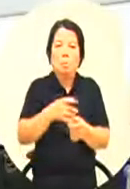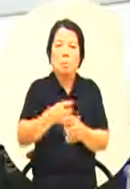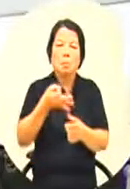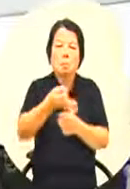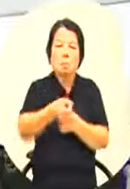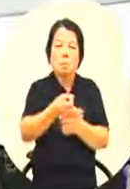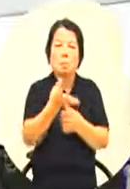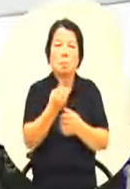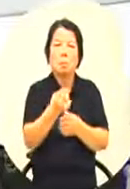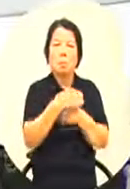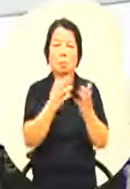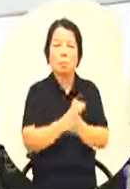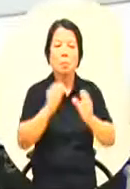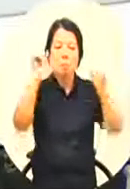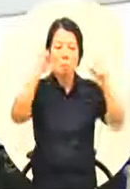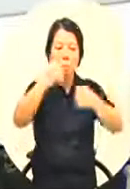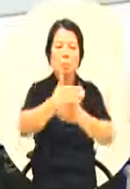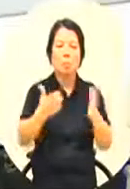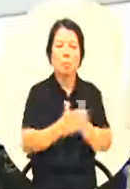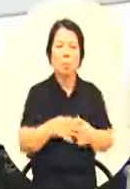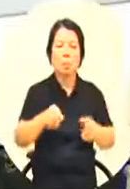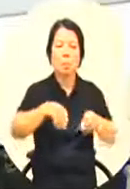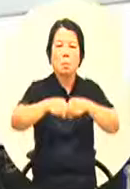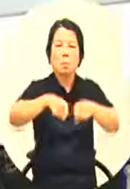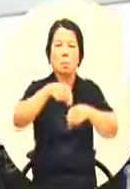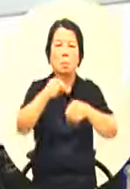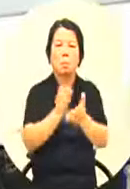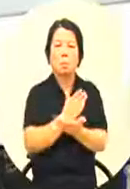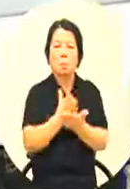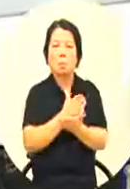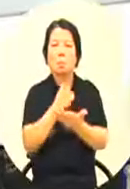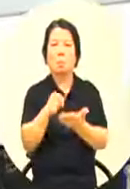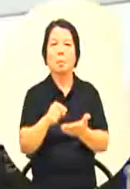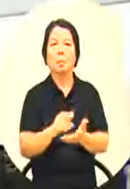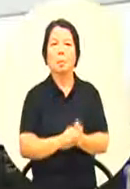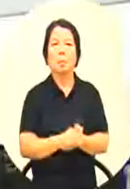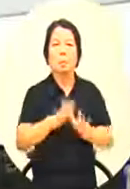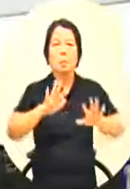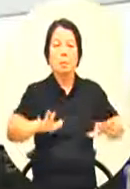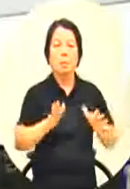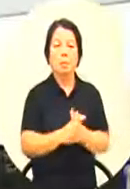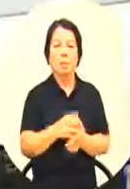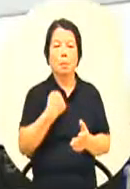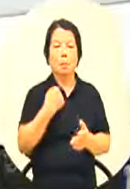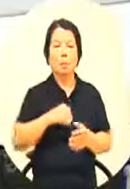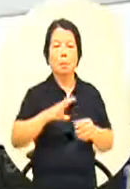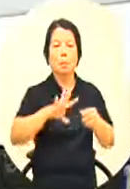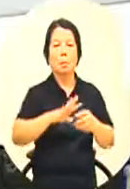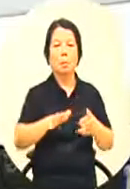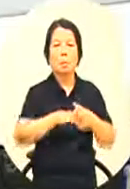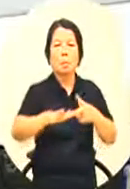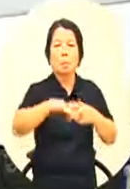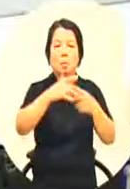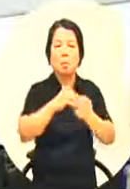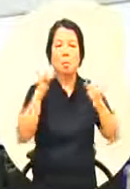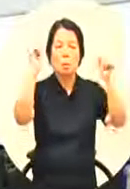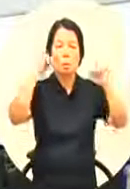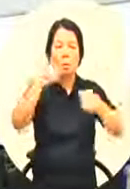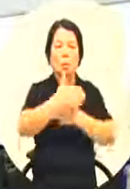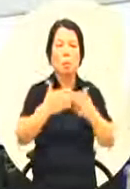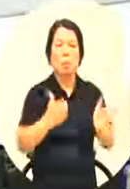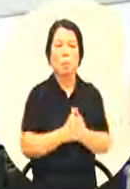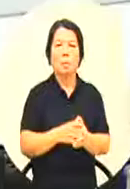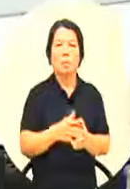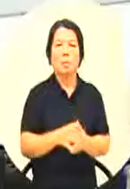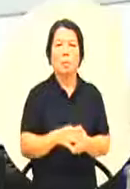对体育班的一个规划以及评鉴目前我了解国小的体育班的一个成立好像